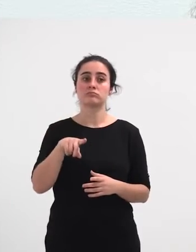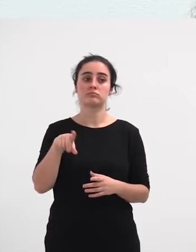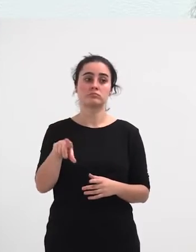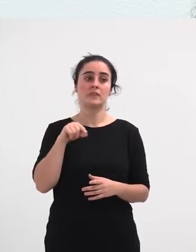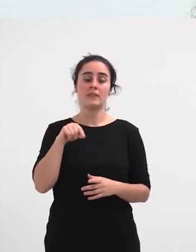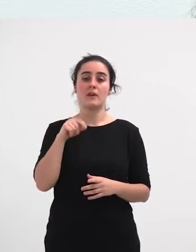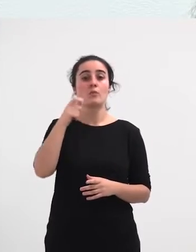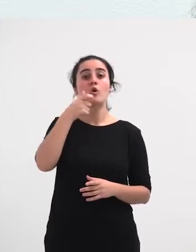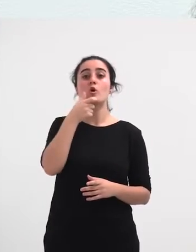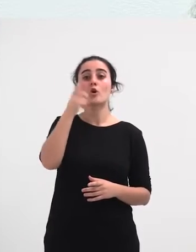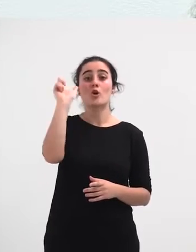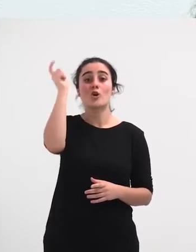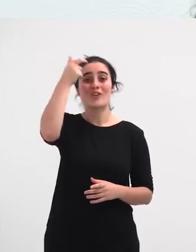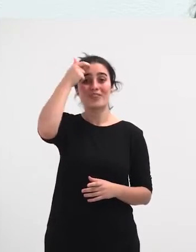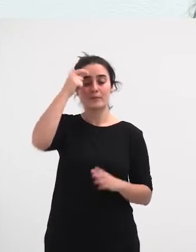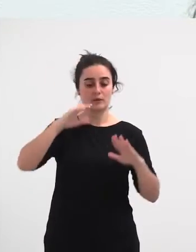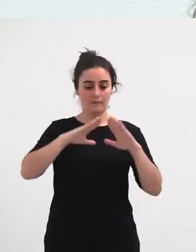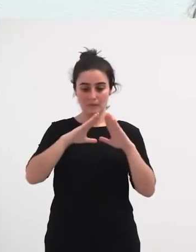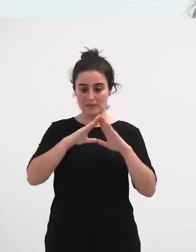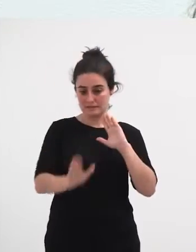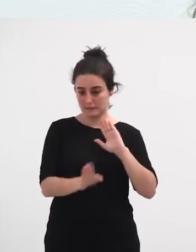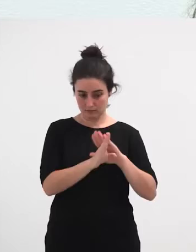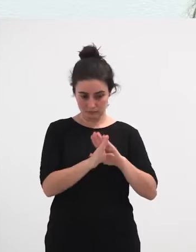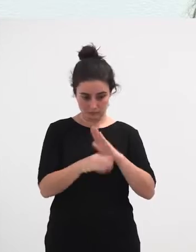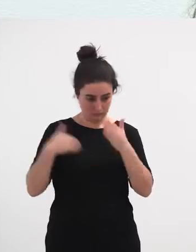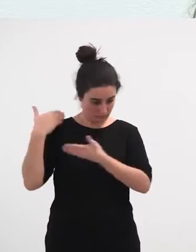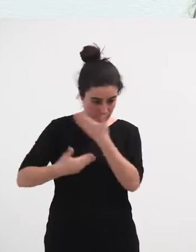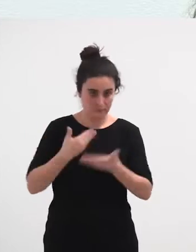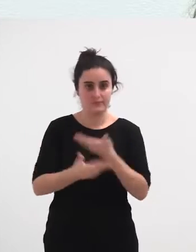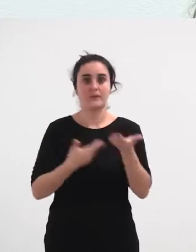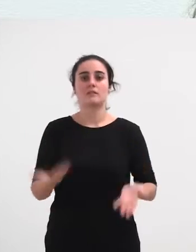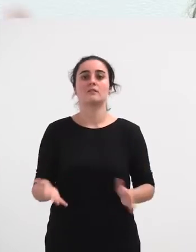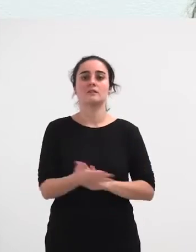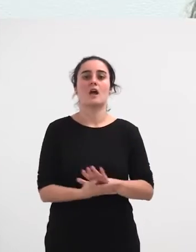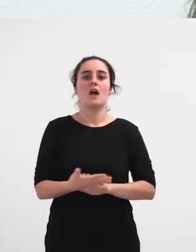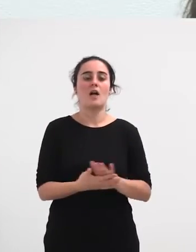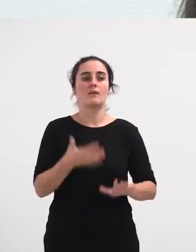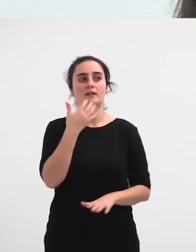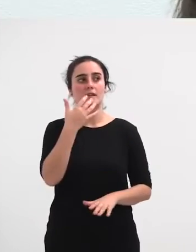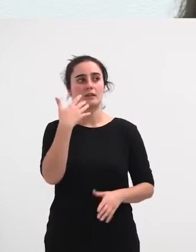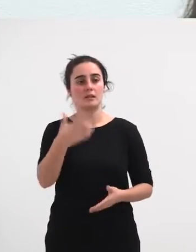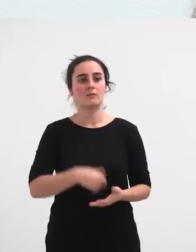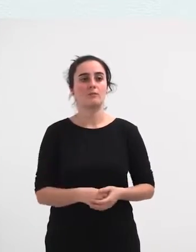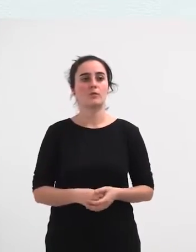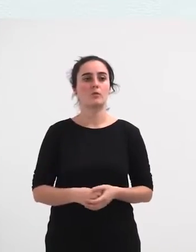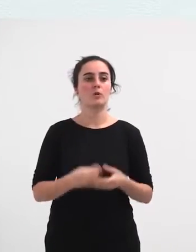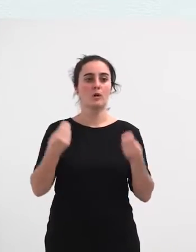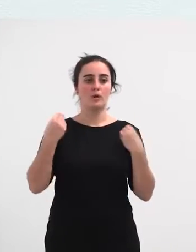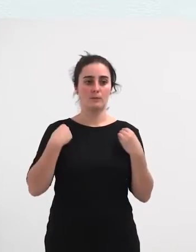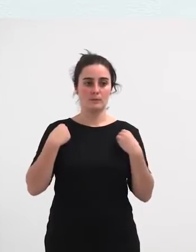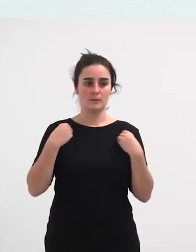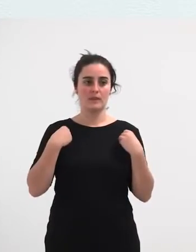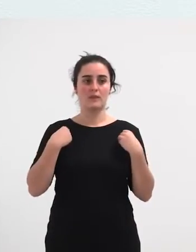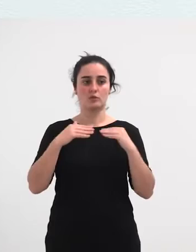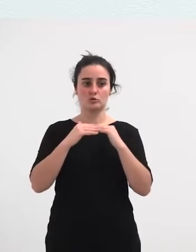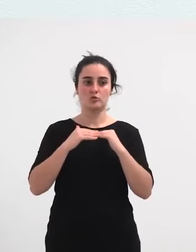kontzeptu hoiekin, kontzeptu feminista hoiekin, aurrera jarraitzea, eta gortuan itsegiten dute bizitzaren iraunkortasuna, sostemunilea bedela